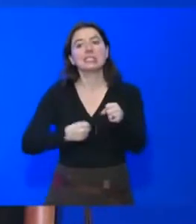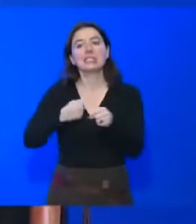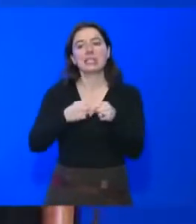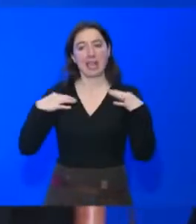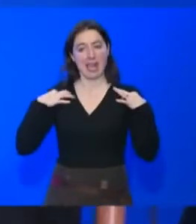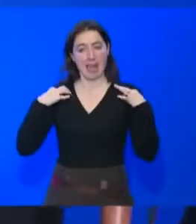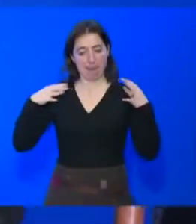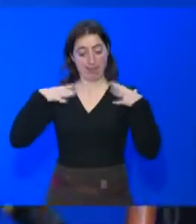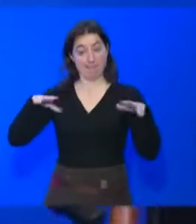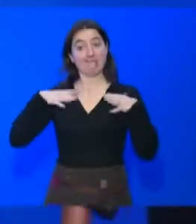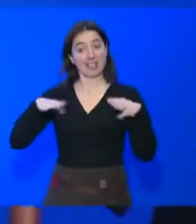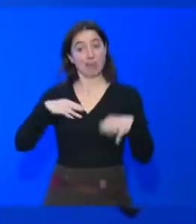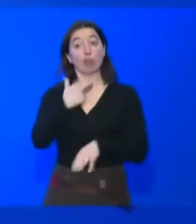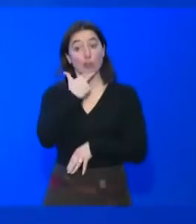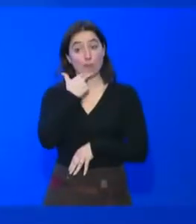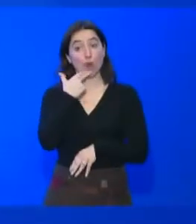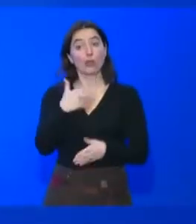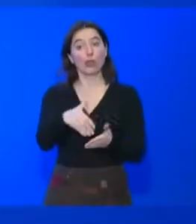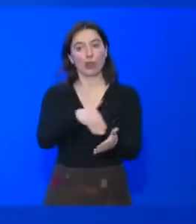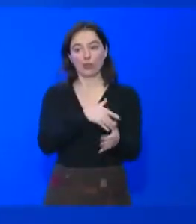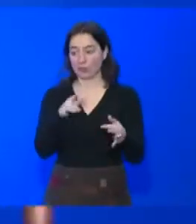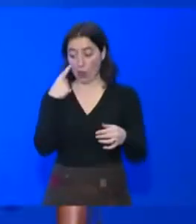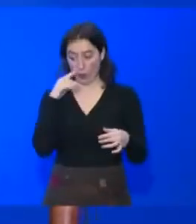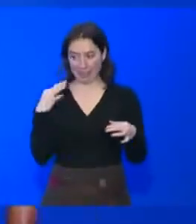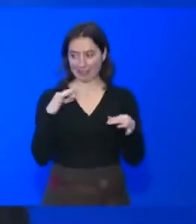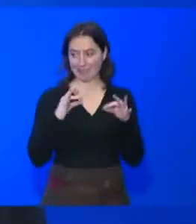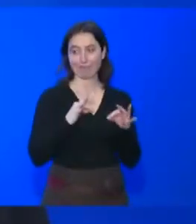c'est ma conception, remarquez bien la petite fente.